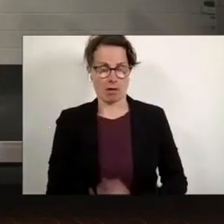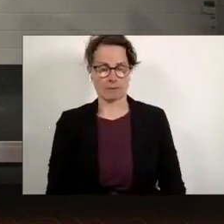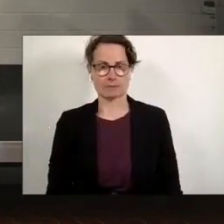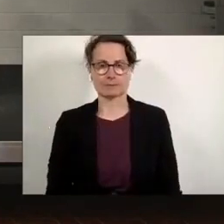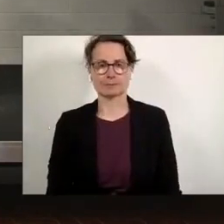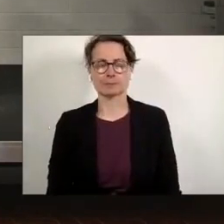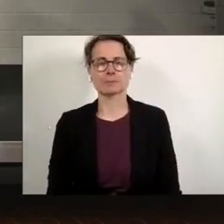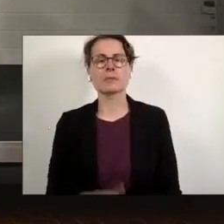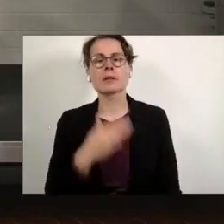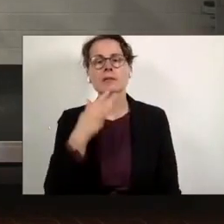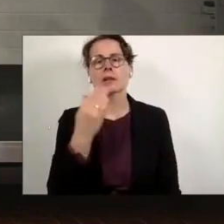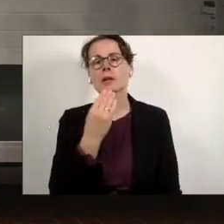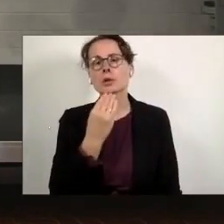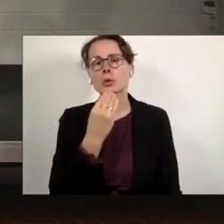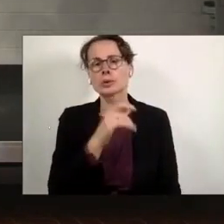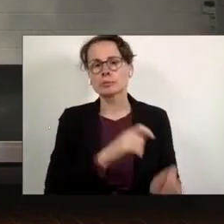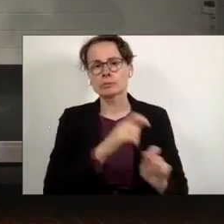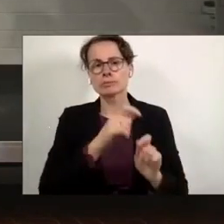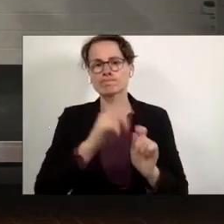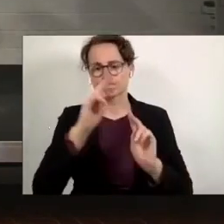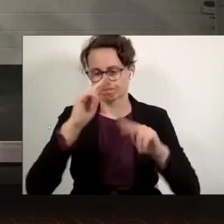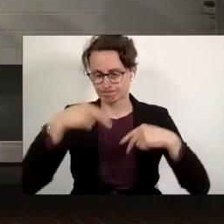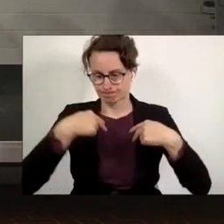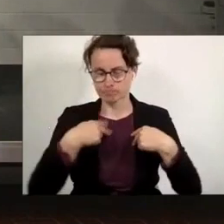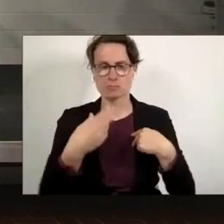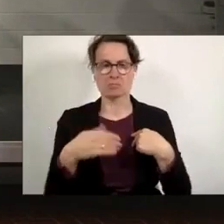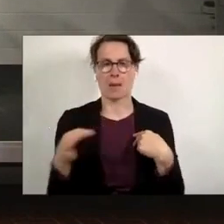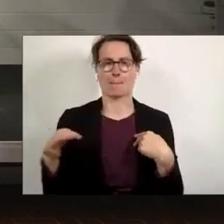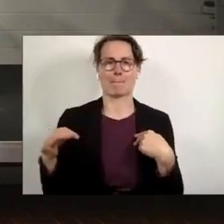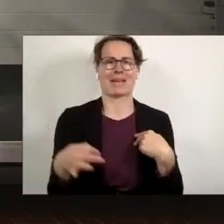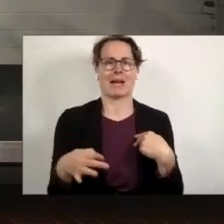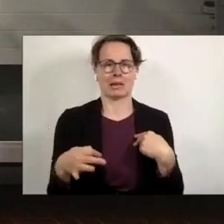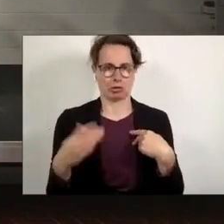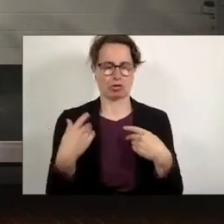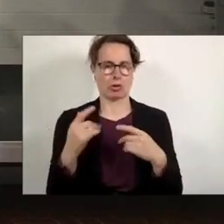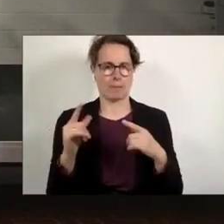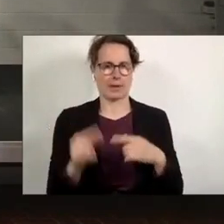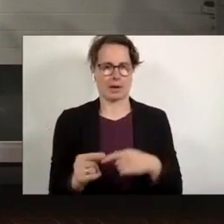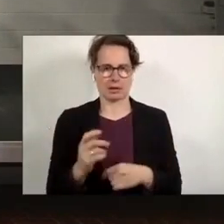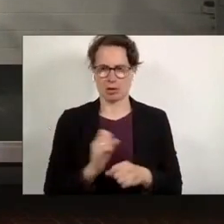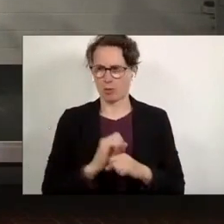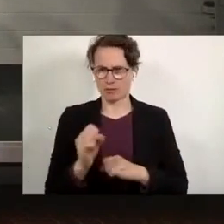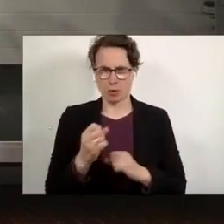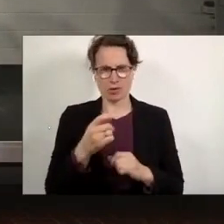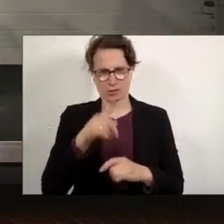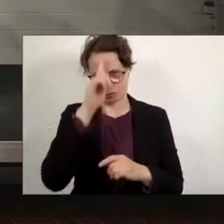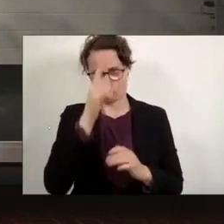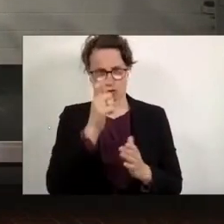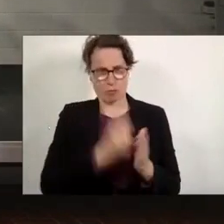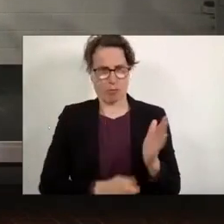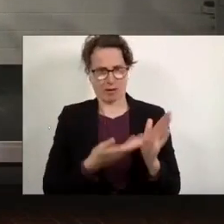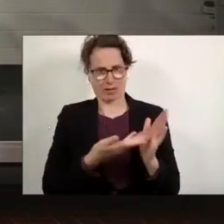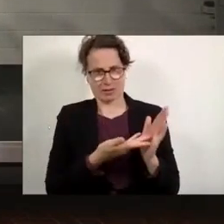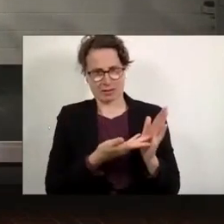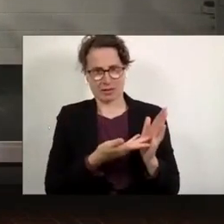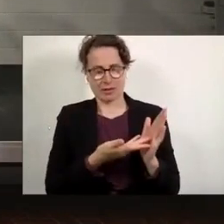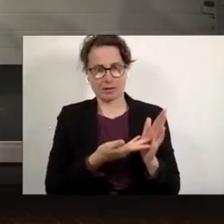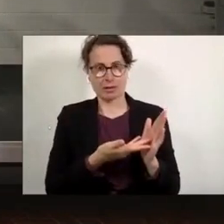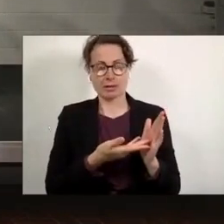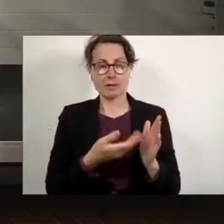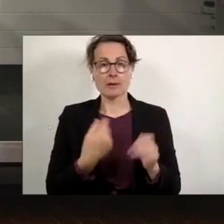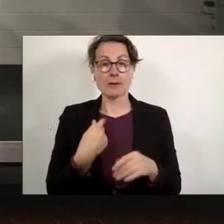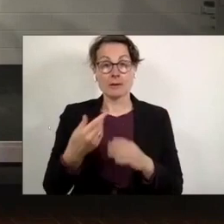Viele Juden und Jüdinnen begreifen sich stärker als migrantische Minderheit, auch wenn sie einen deutschen Pass haben. Anders als Teile unserer